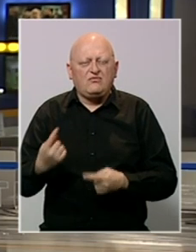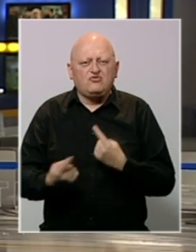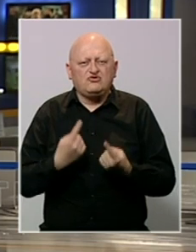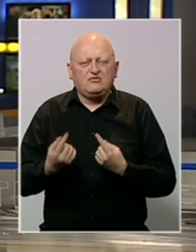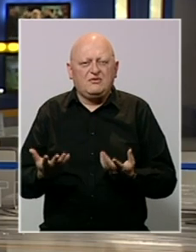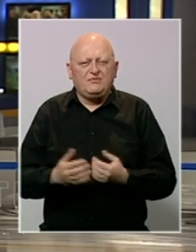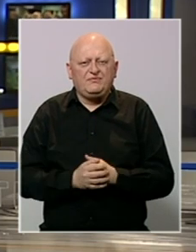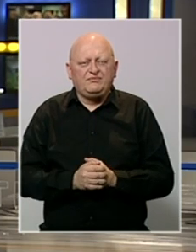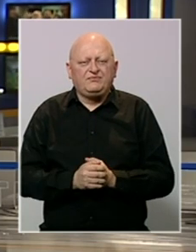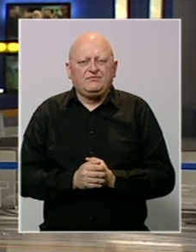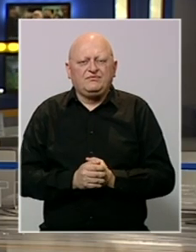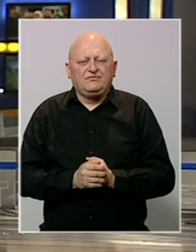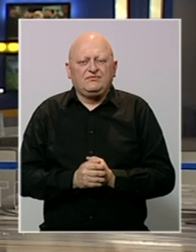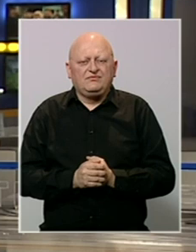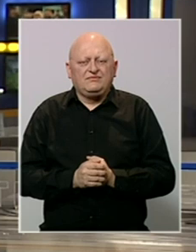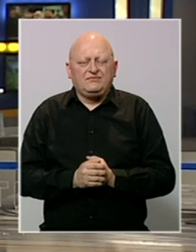u kakvim uslovima?